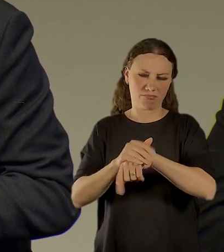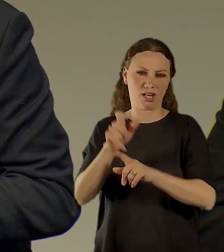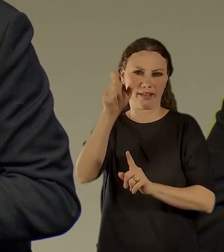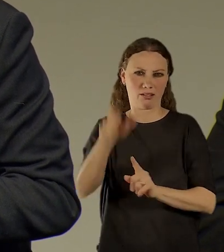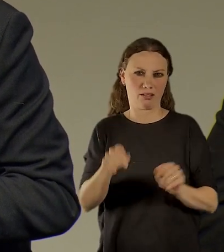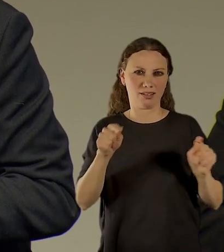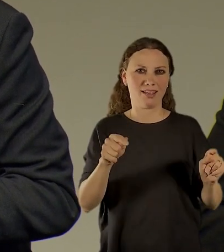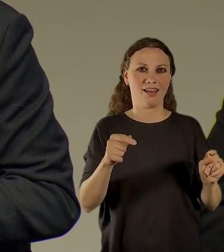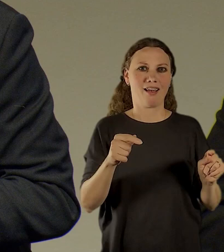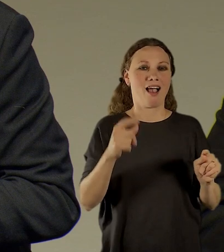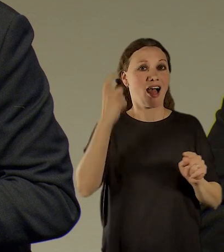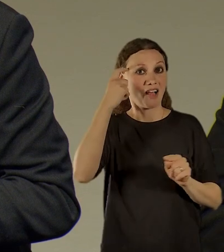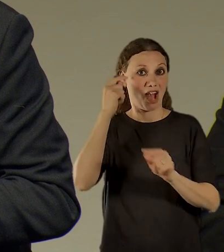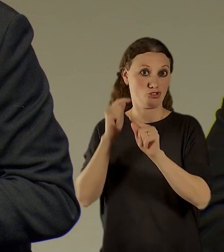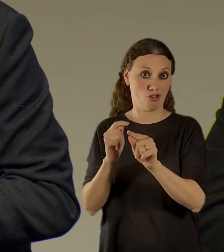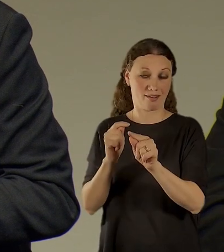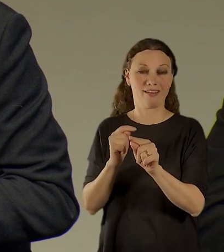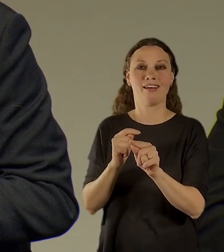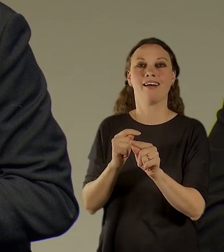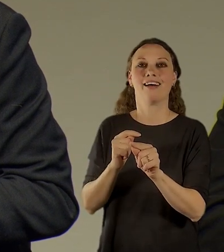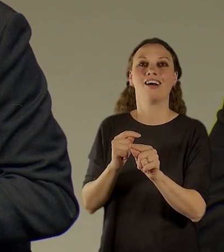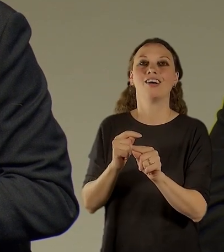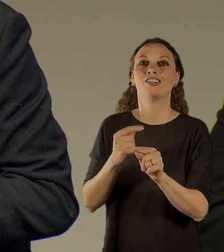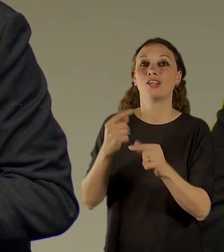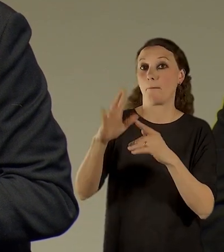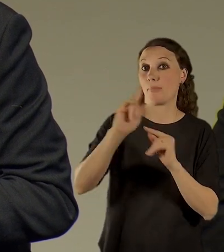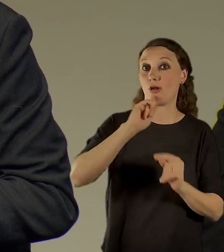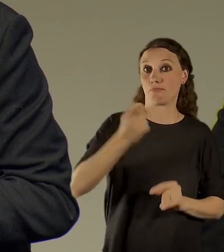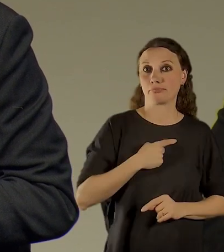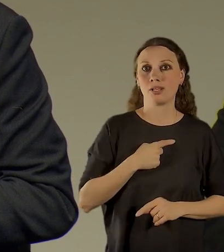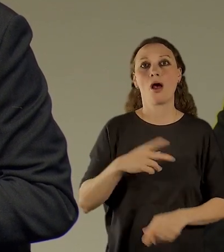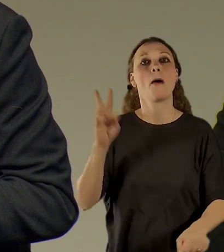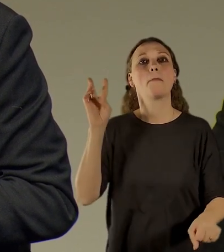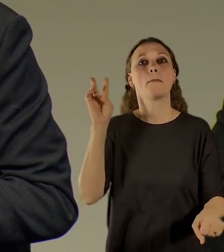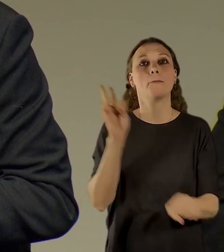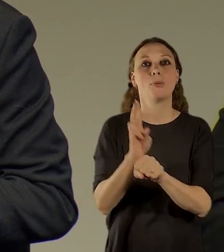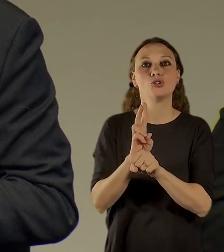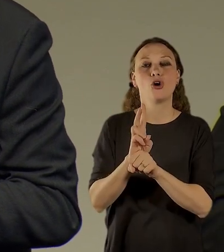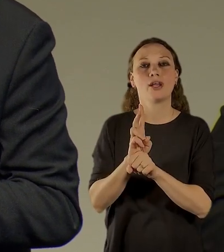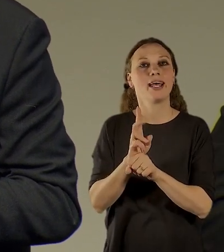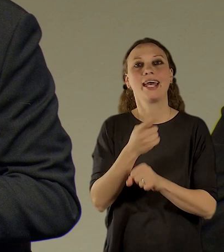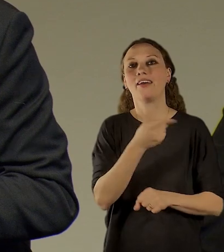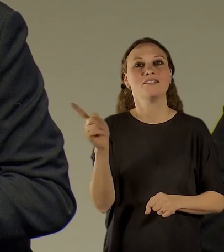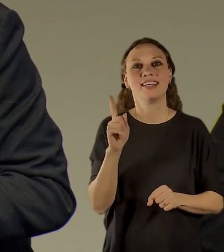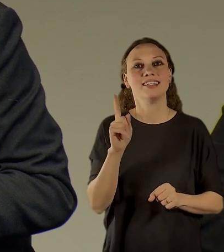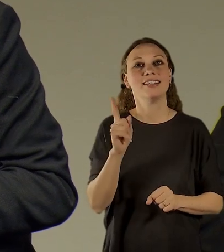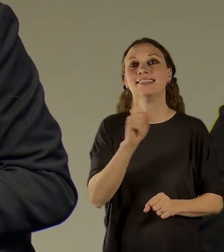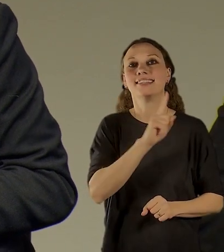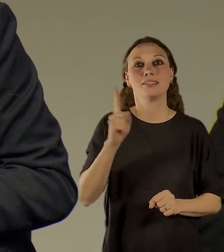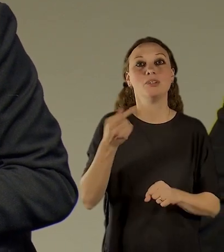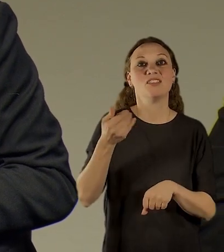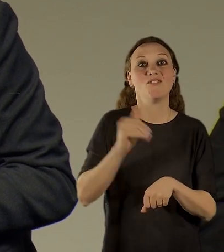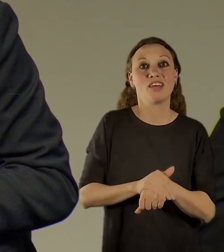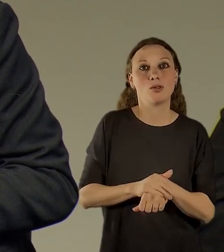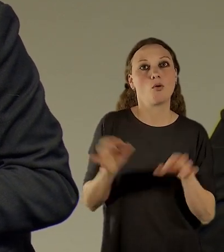trošku on říkal, hlavně, abyste si nevytvořili v tom domě pážat takový pelíšek a že tam chcete zůstat. Máte opravdu